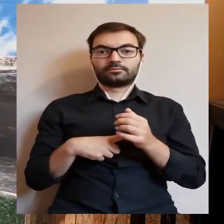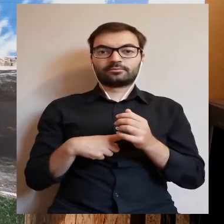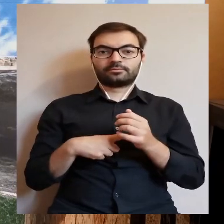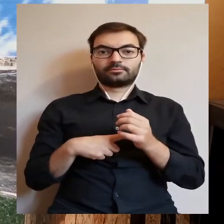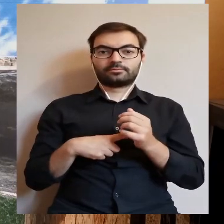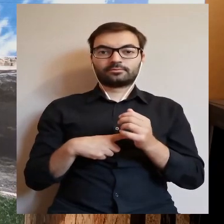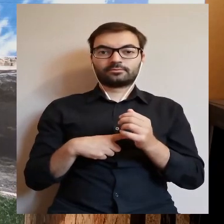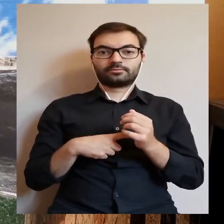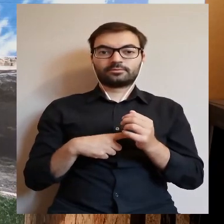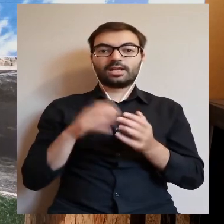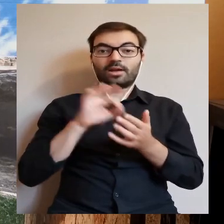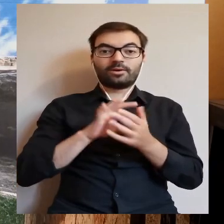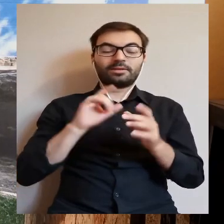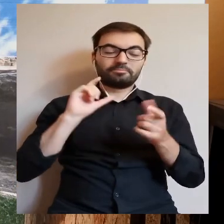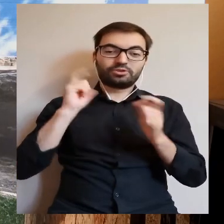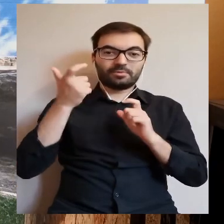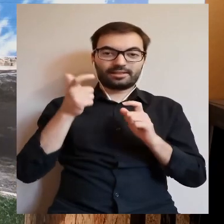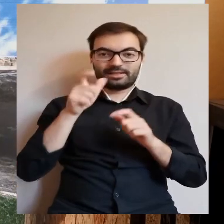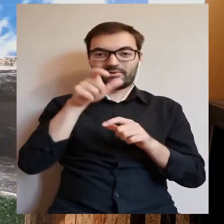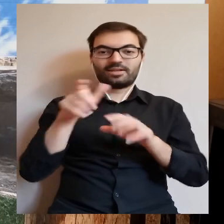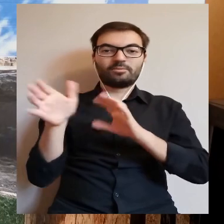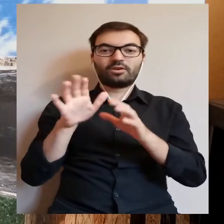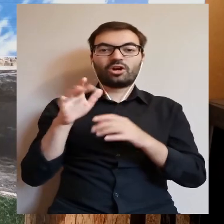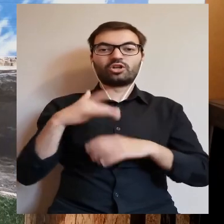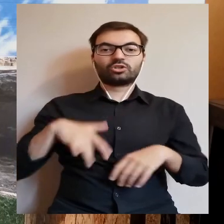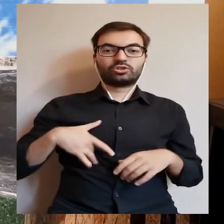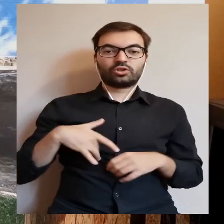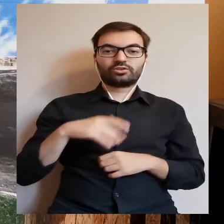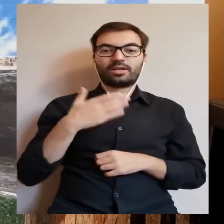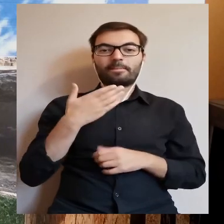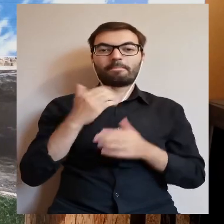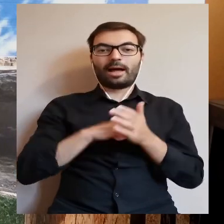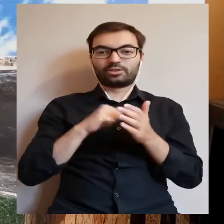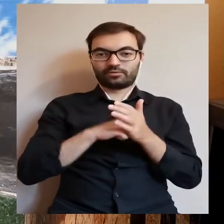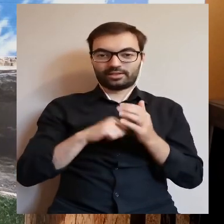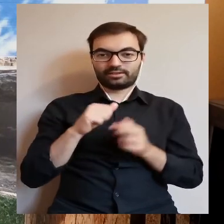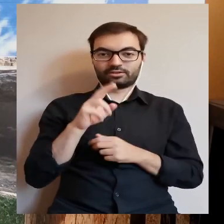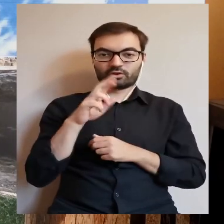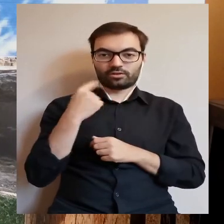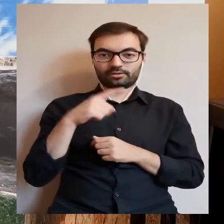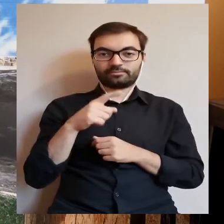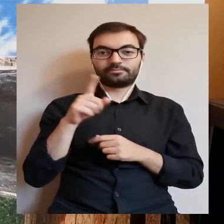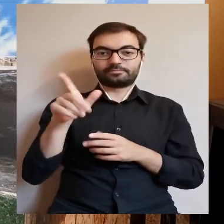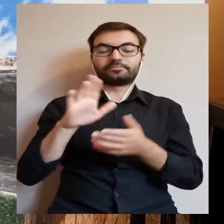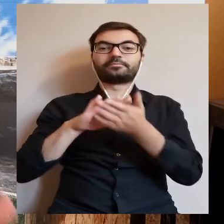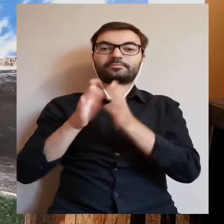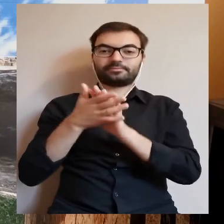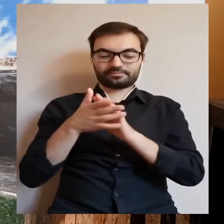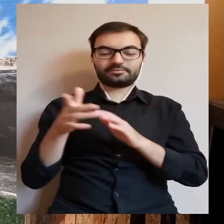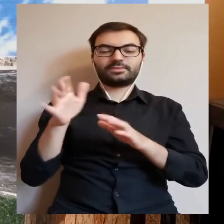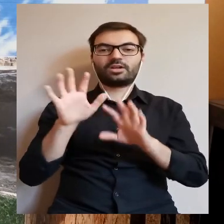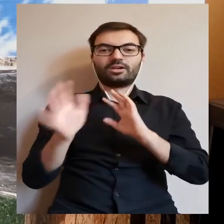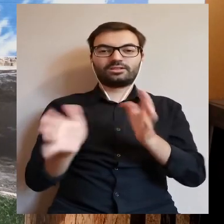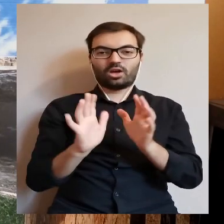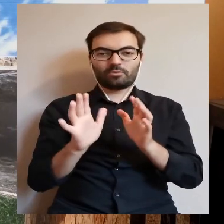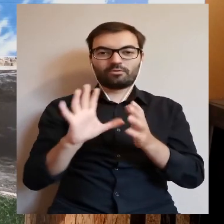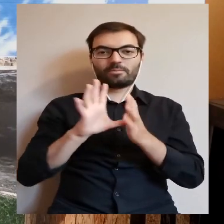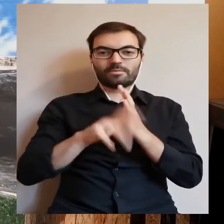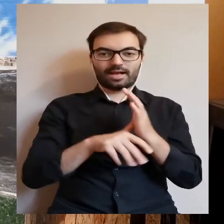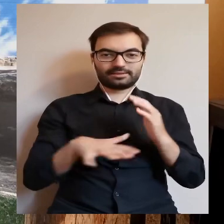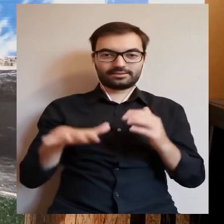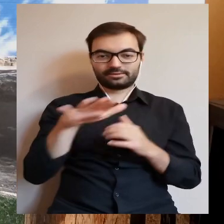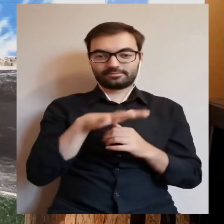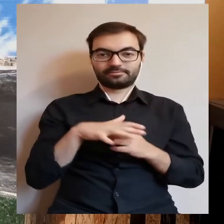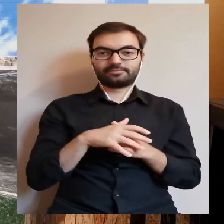zaopiekowała się, nic o tym nie wiedząc, księciem Konradem Mazowieckim, który później właśnie zaopiekował się też tą miejscowością,